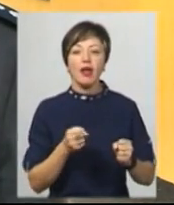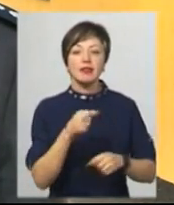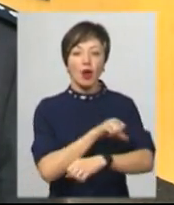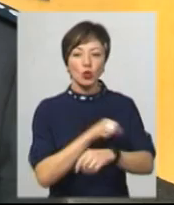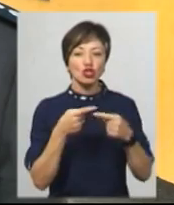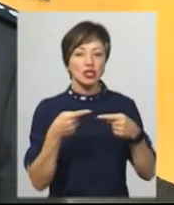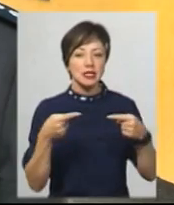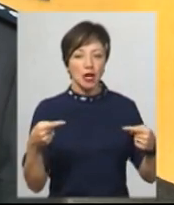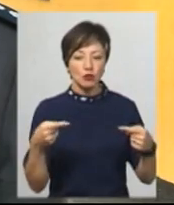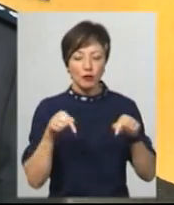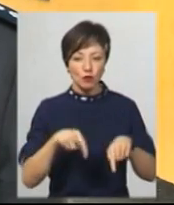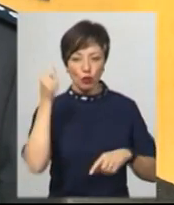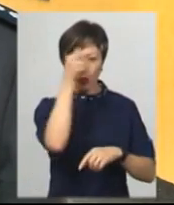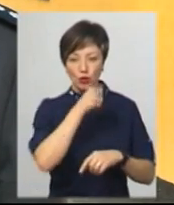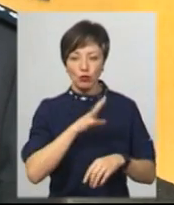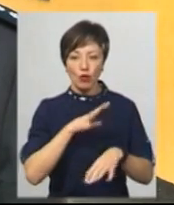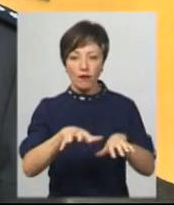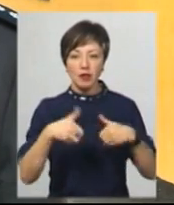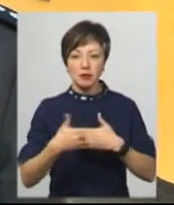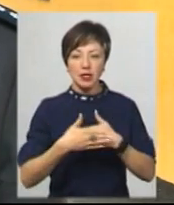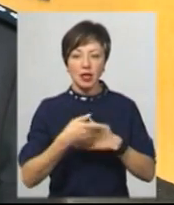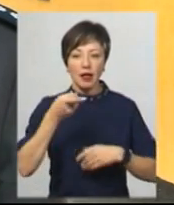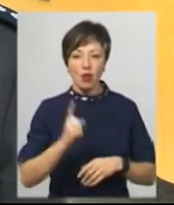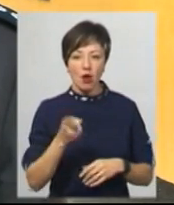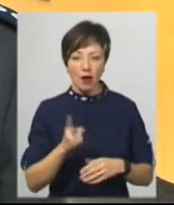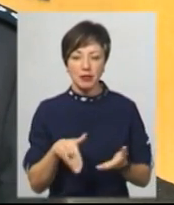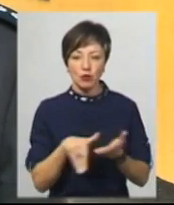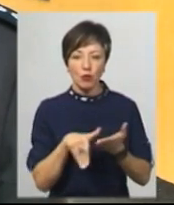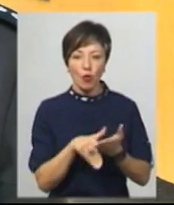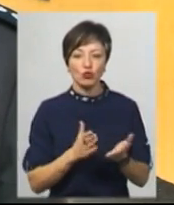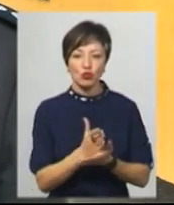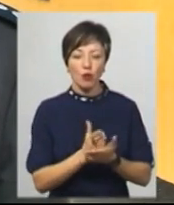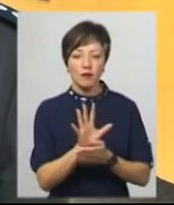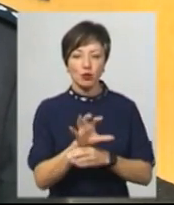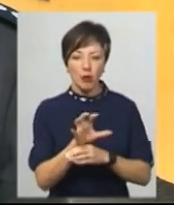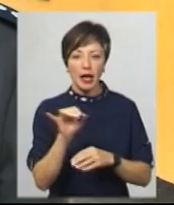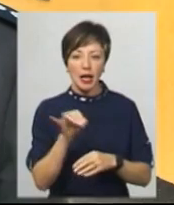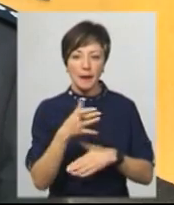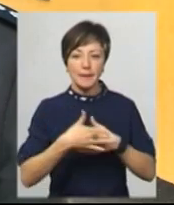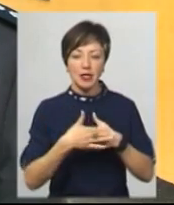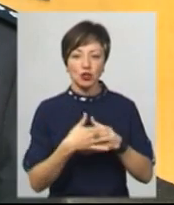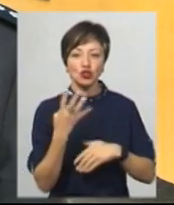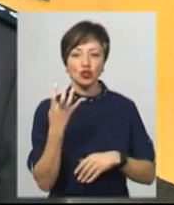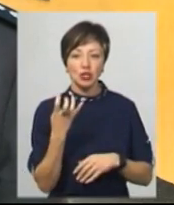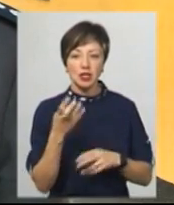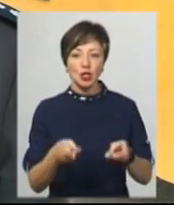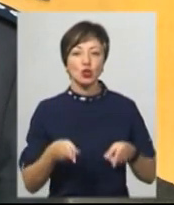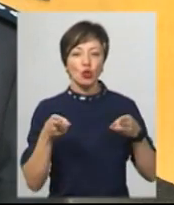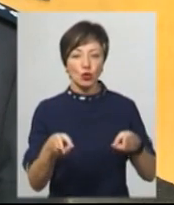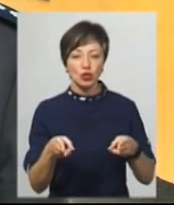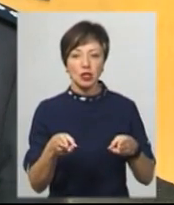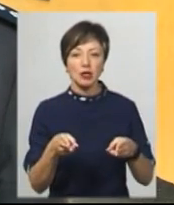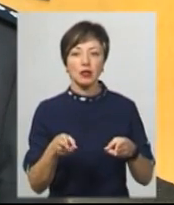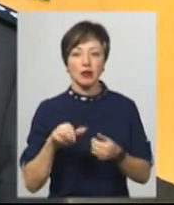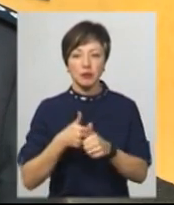засобів в поточному році було вилучено близько кілограма за допомогою службових собак і близько 400 злочинів по